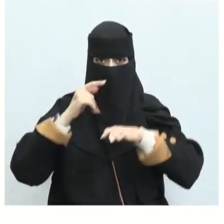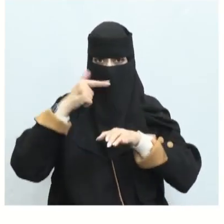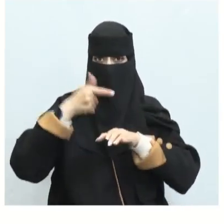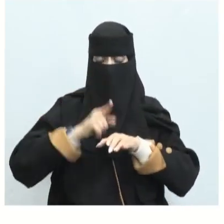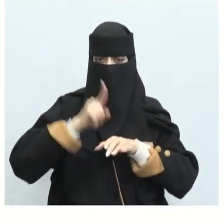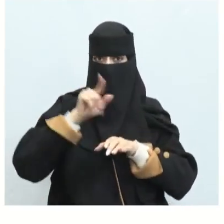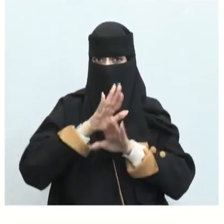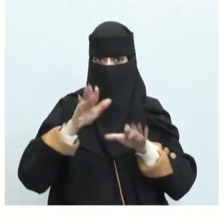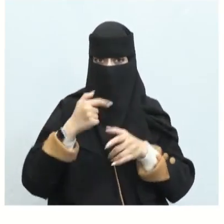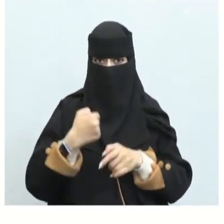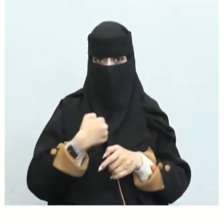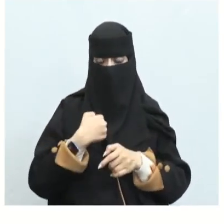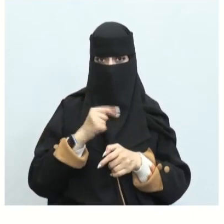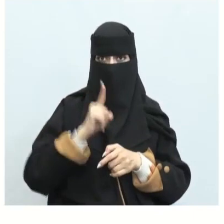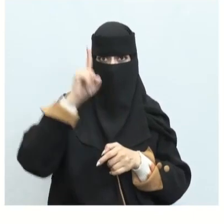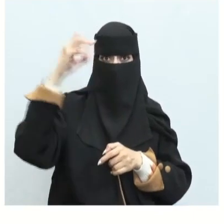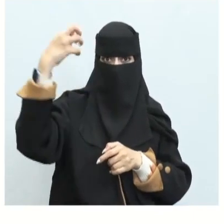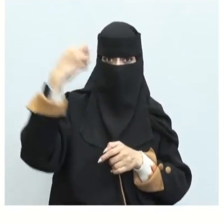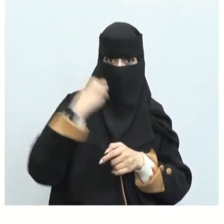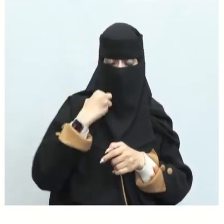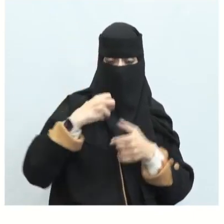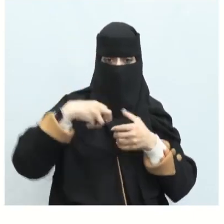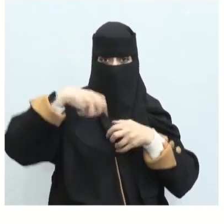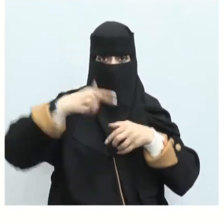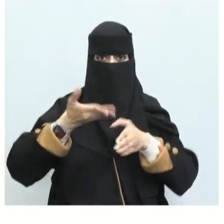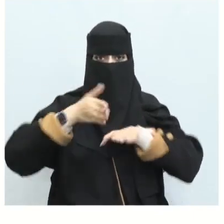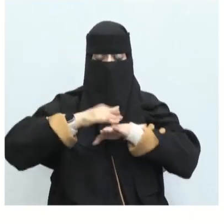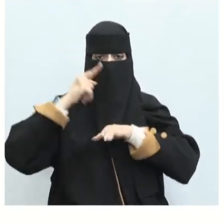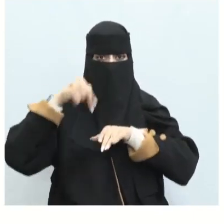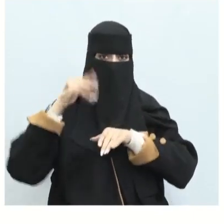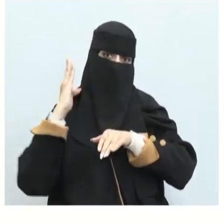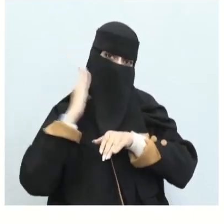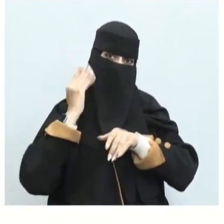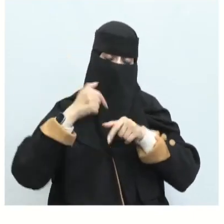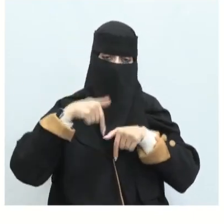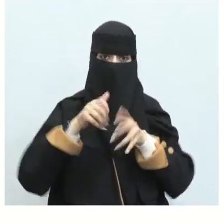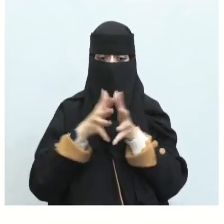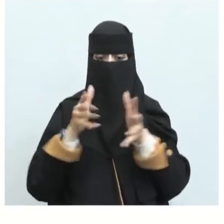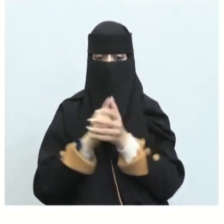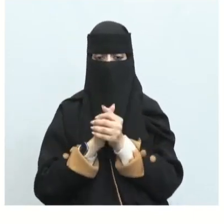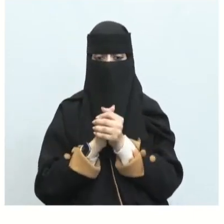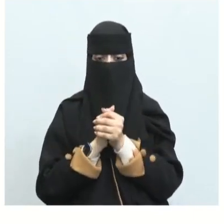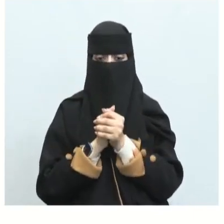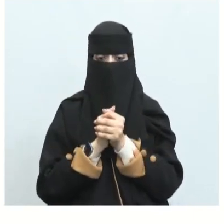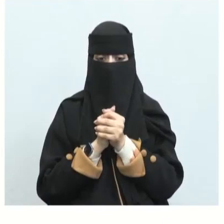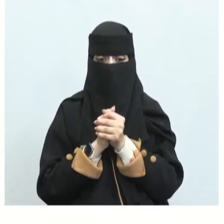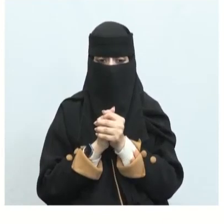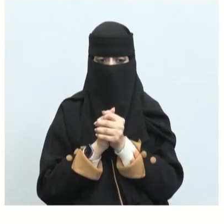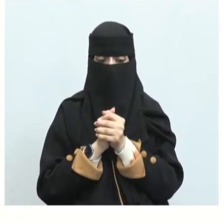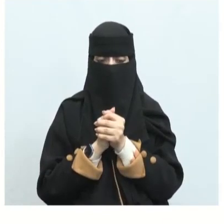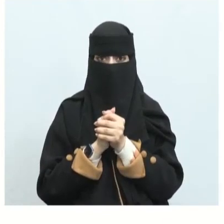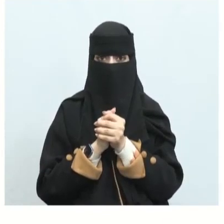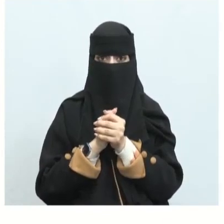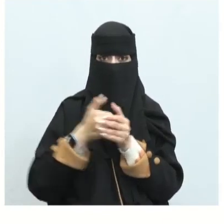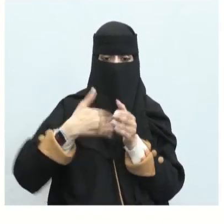يقول نحن لنا الحظ الأوفر والله سبحانه وتعالى قسم لنا ذلك وكأن الله هو الذي جعل لنا القسم الأكبر لأنه هو الذي يقسم فقنع أيها العدو بما قسم